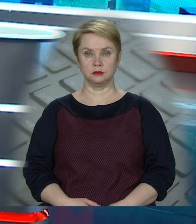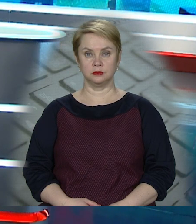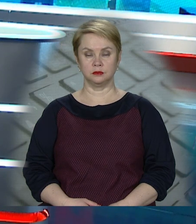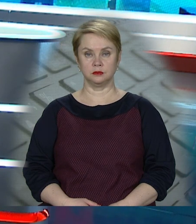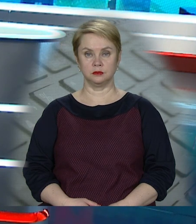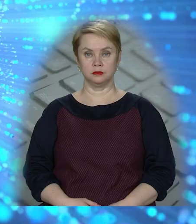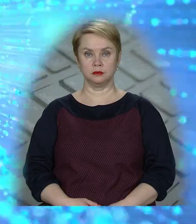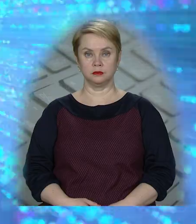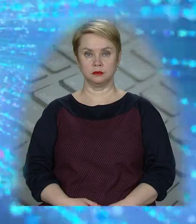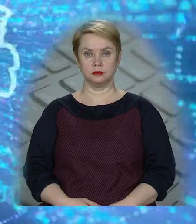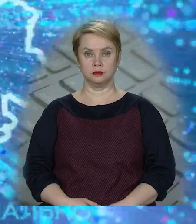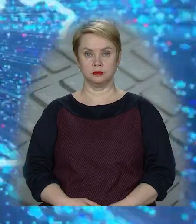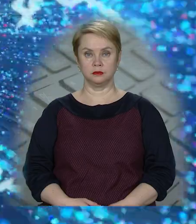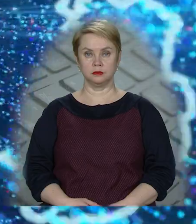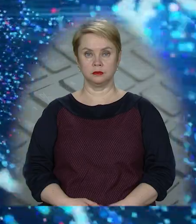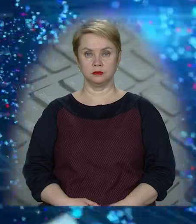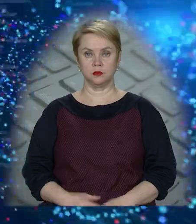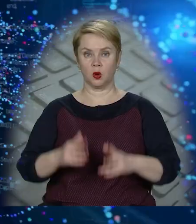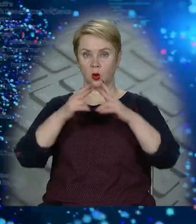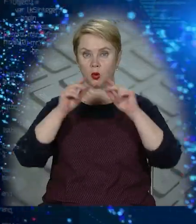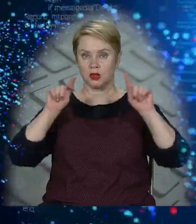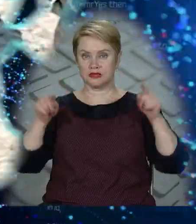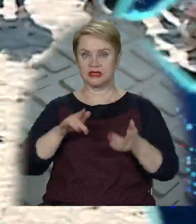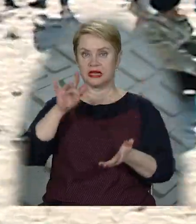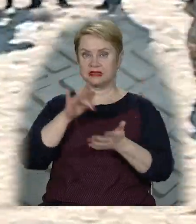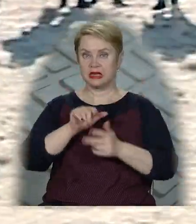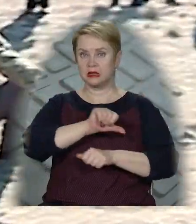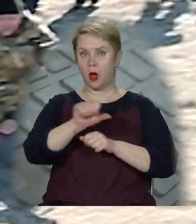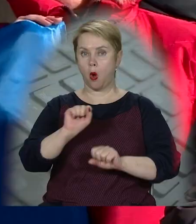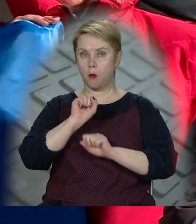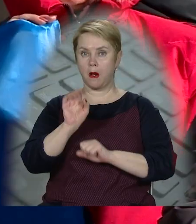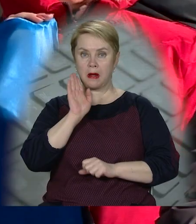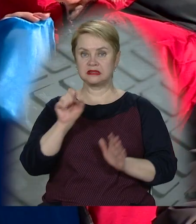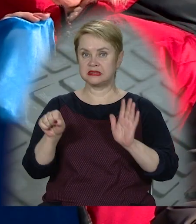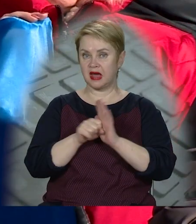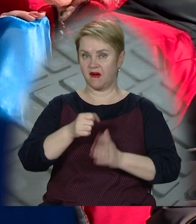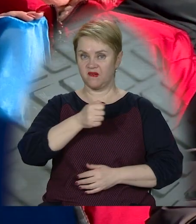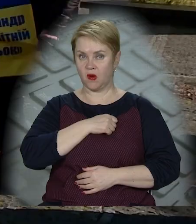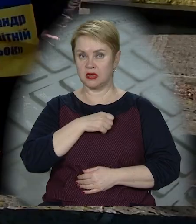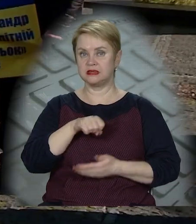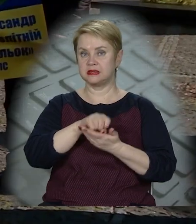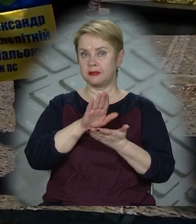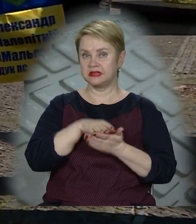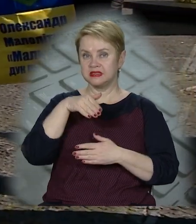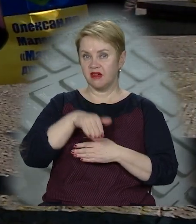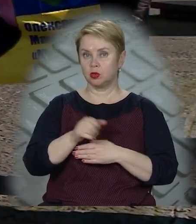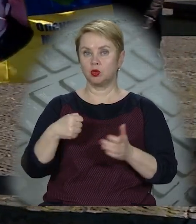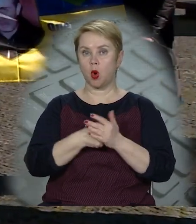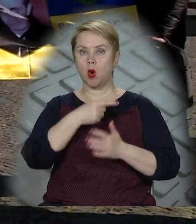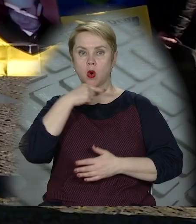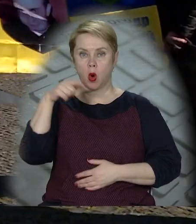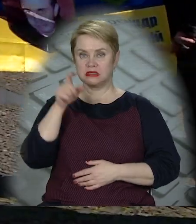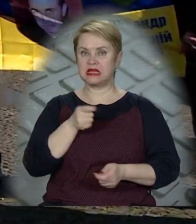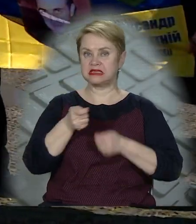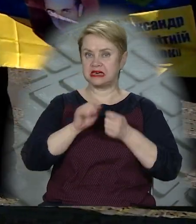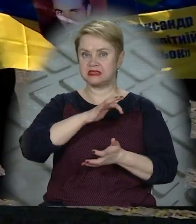жестової мови. У Дніпрі створюють Центр тероборони, а матері загиблих воїнів записали звернення до росіянок з